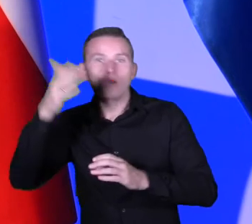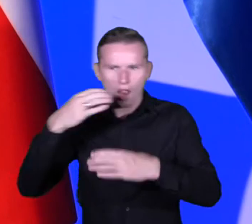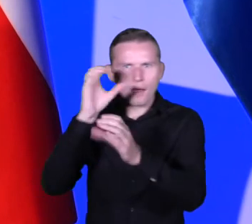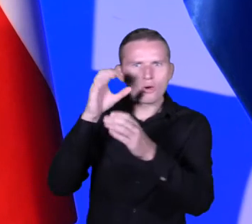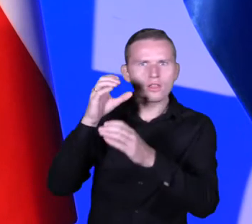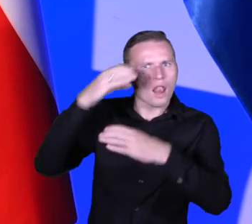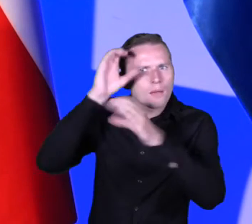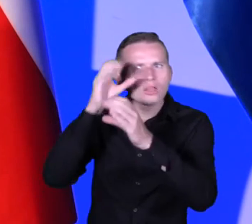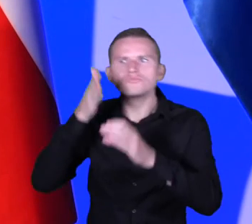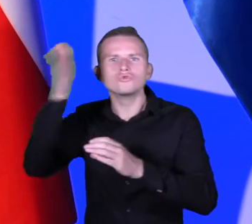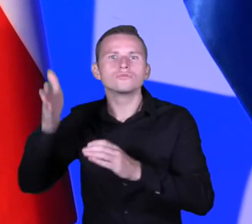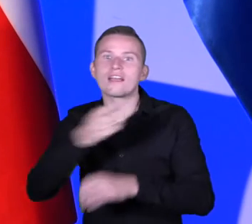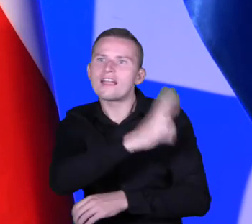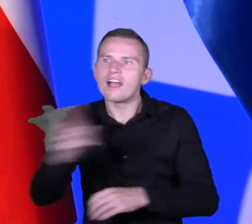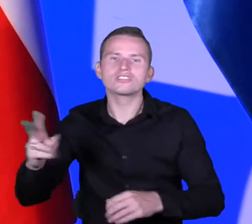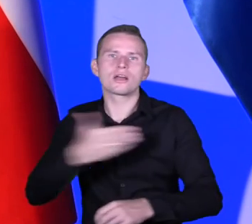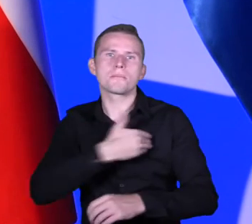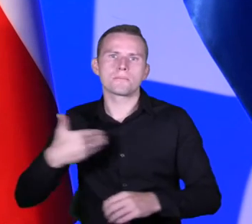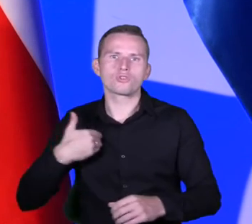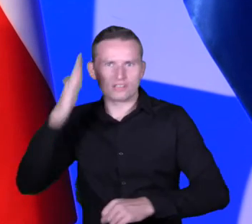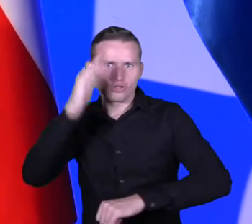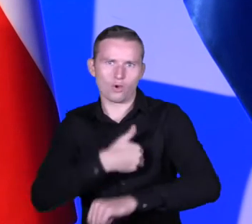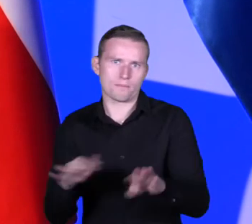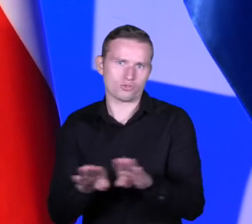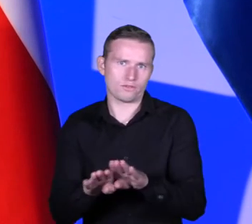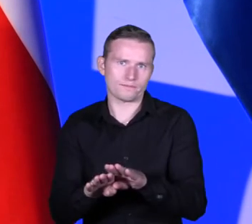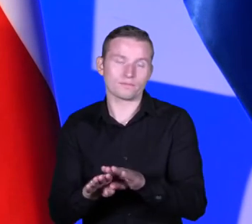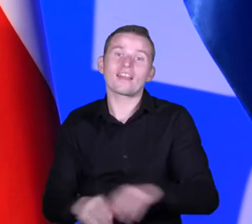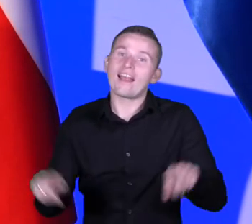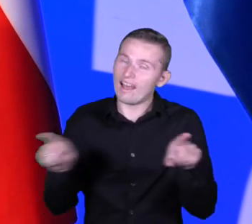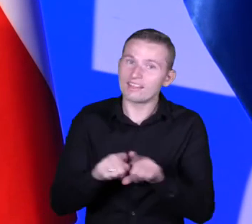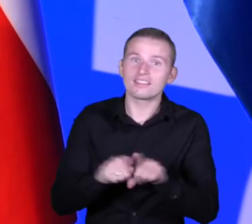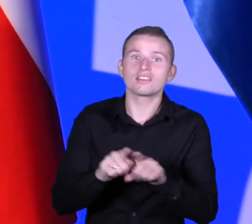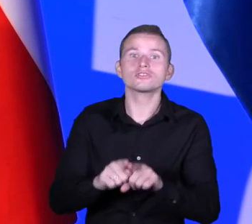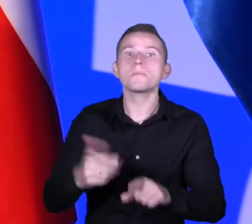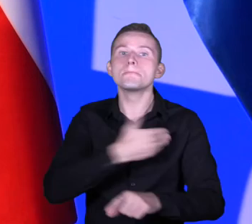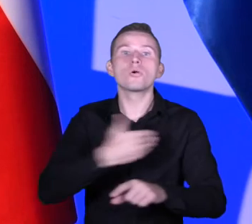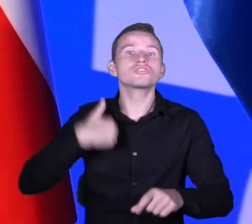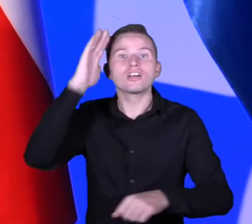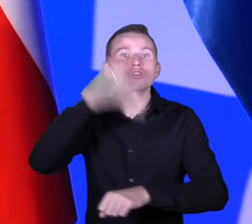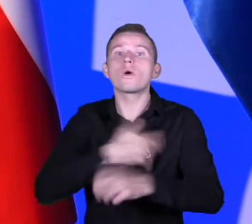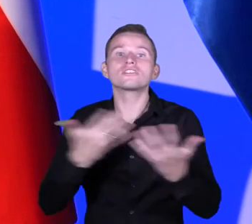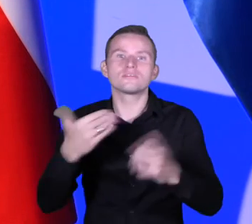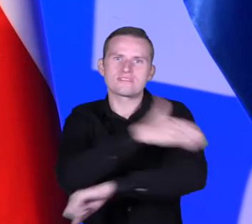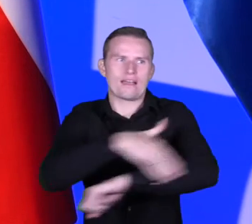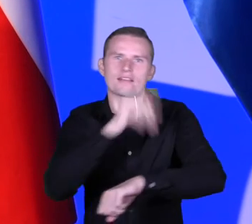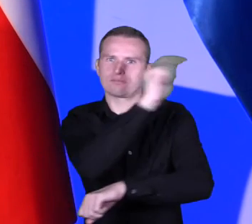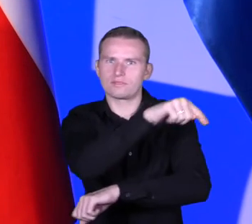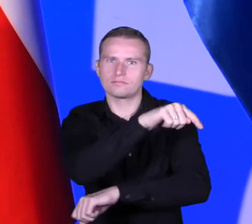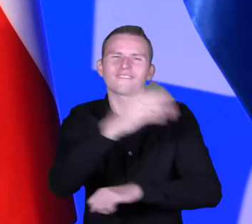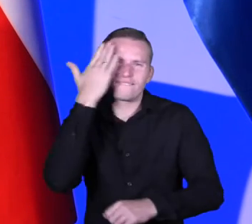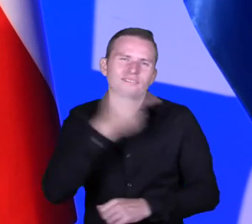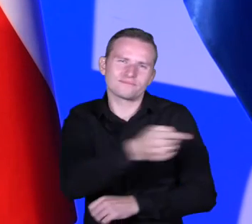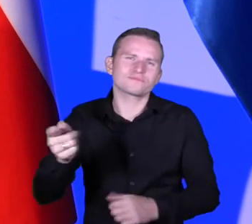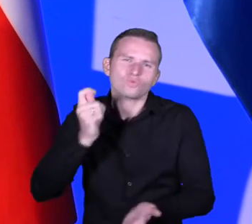polskiej podstawowej szkole w Polsce, ale nie tylko, bo także w polskich szkołach za granicą. Wiem, że Państwo kupują sprzęt. Za